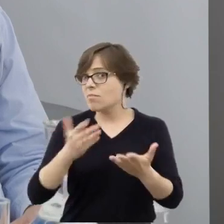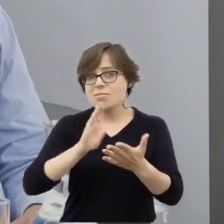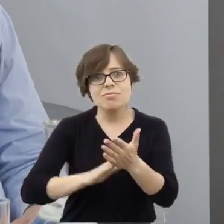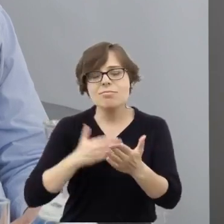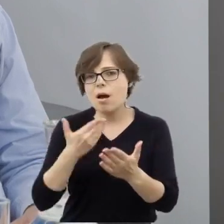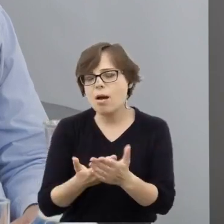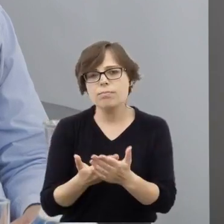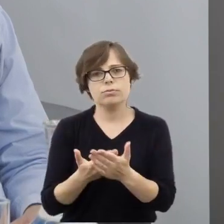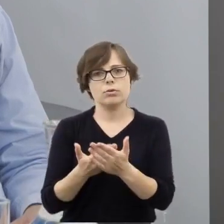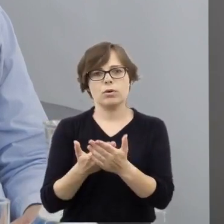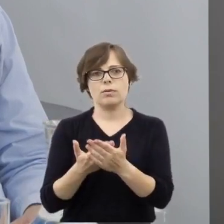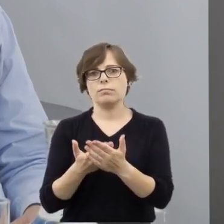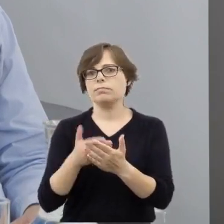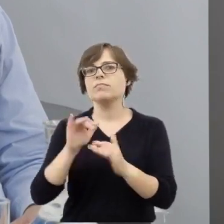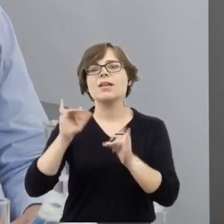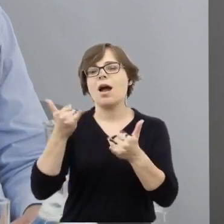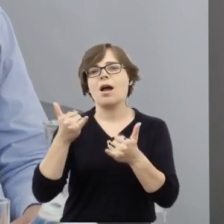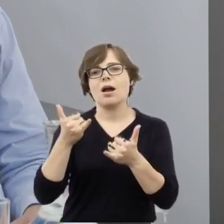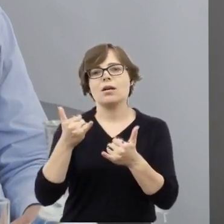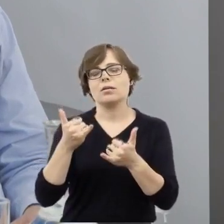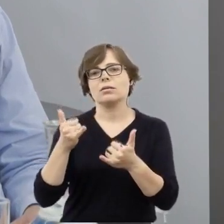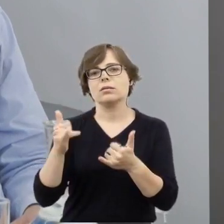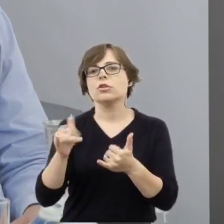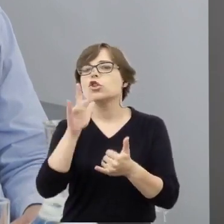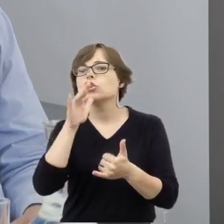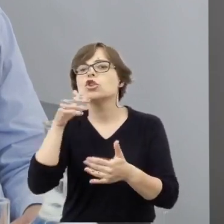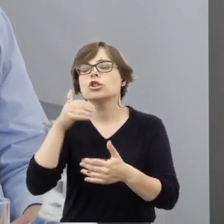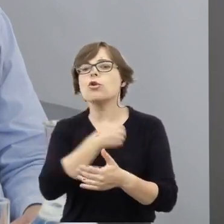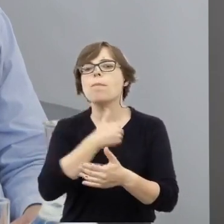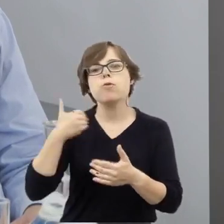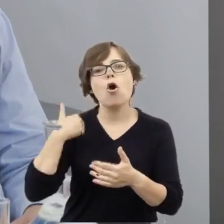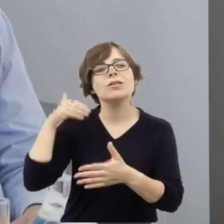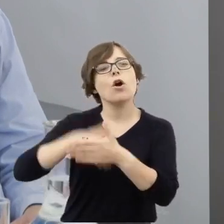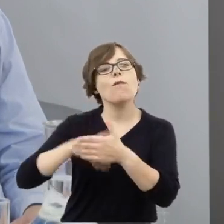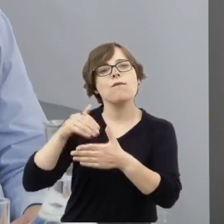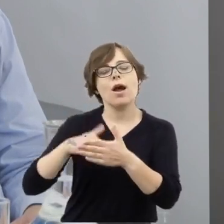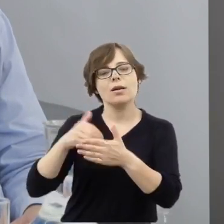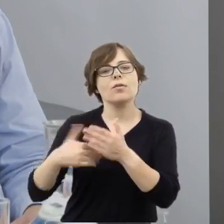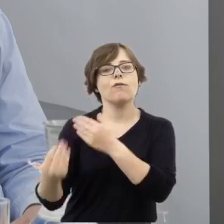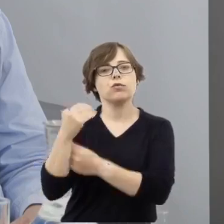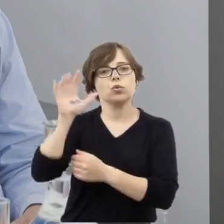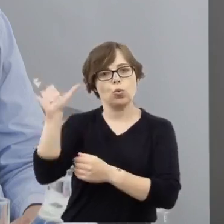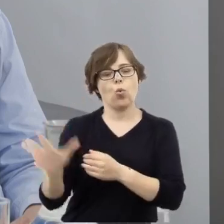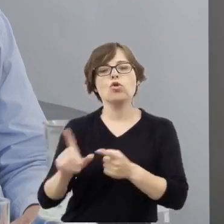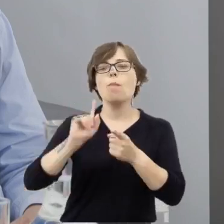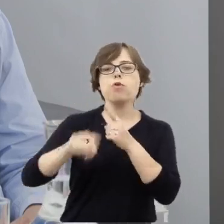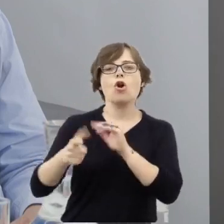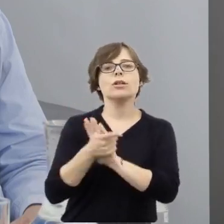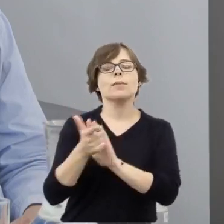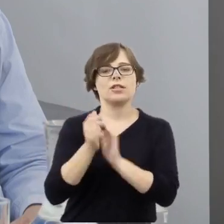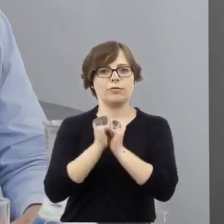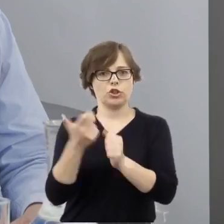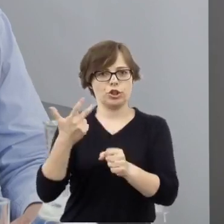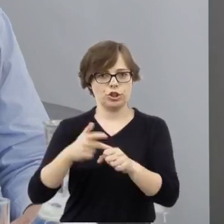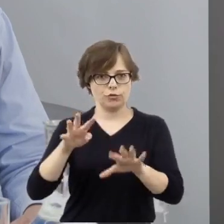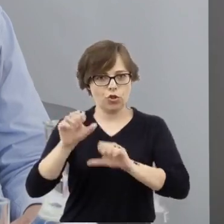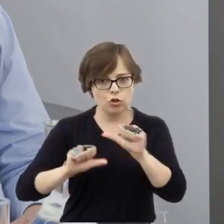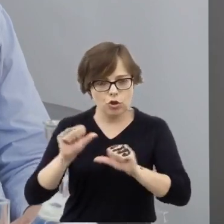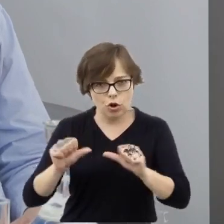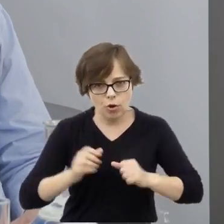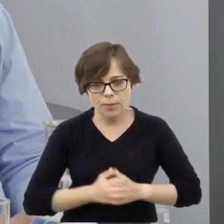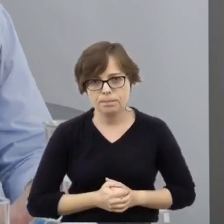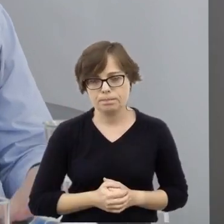Żydów polskich na Kresach Wschodnich po 17 września 1939 roku.